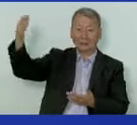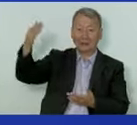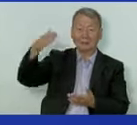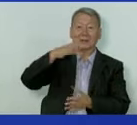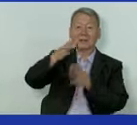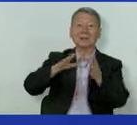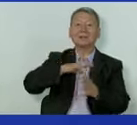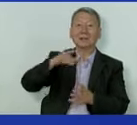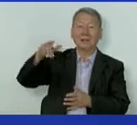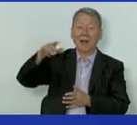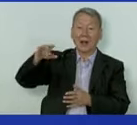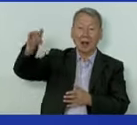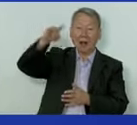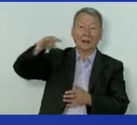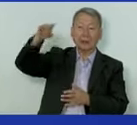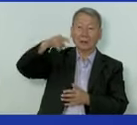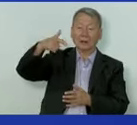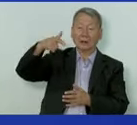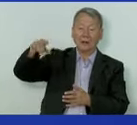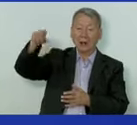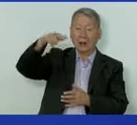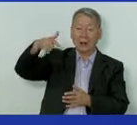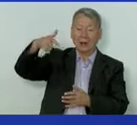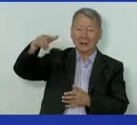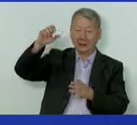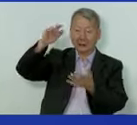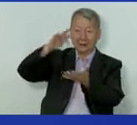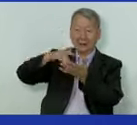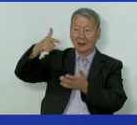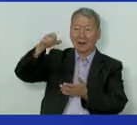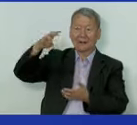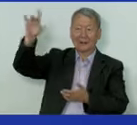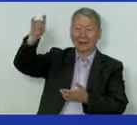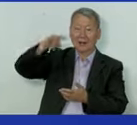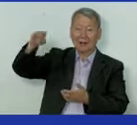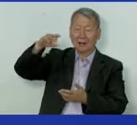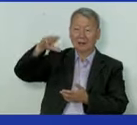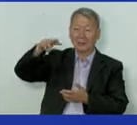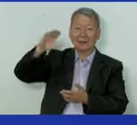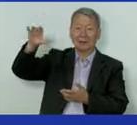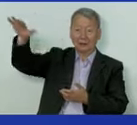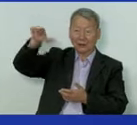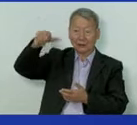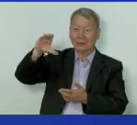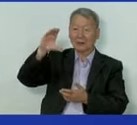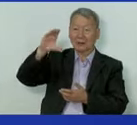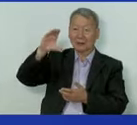транзитный центр Ганси. Там